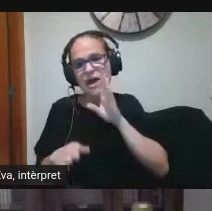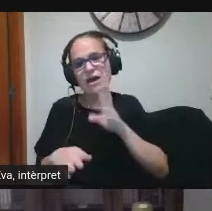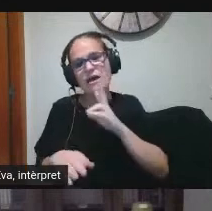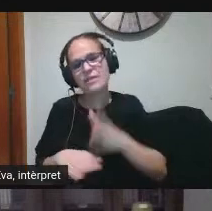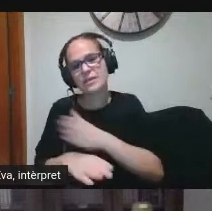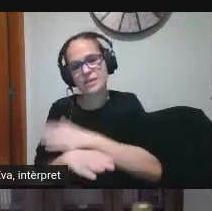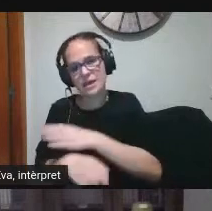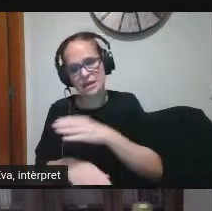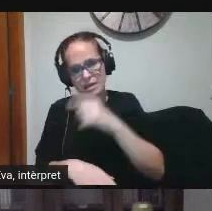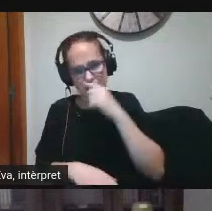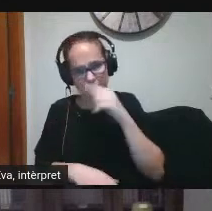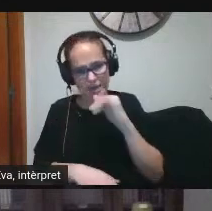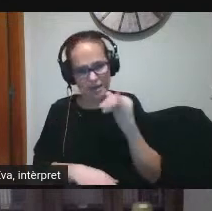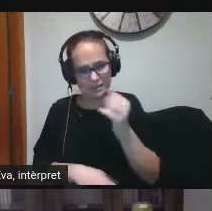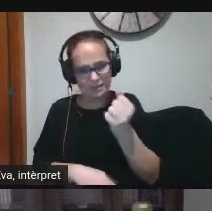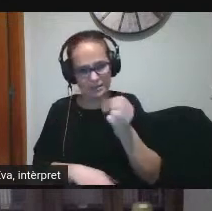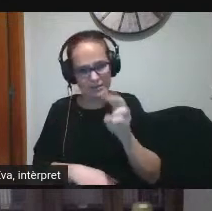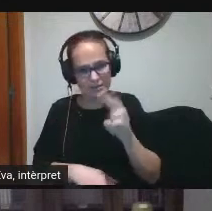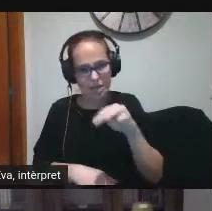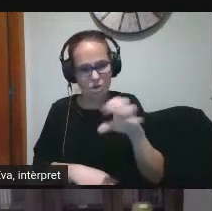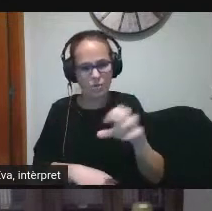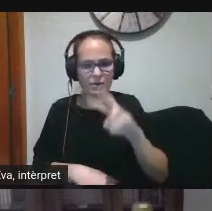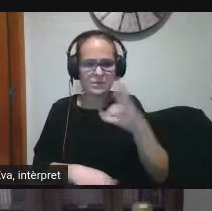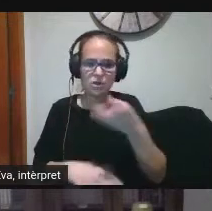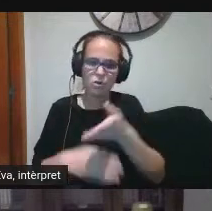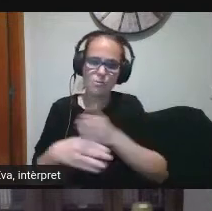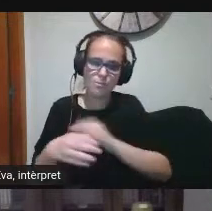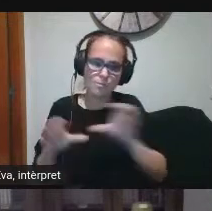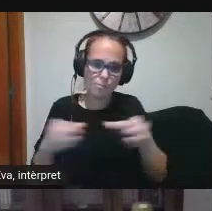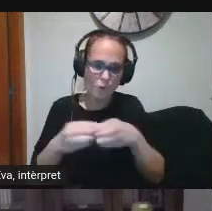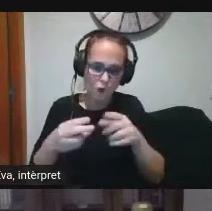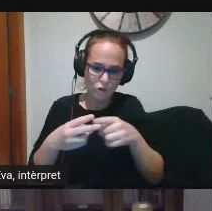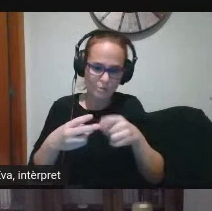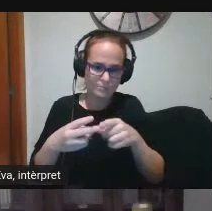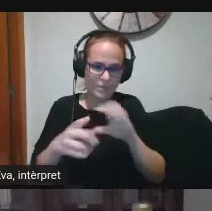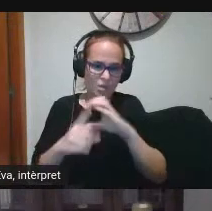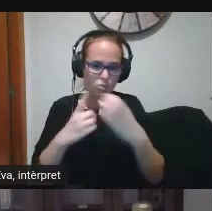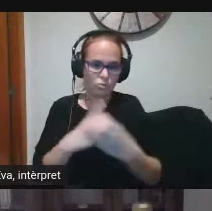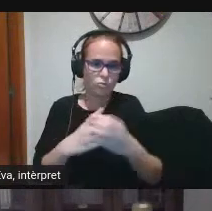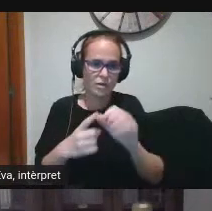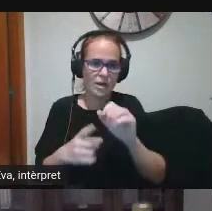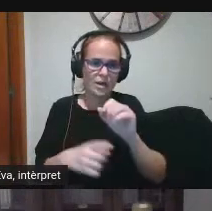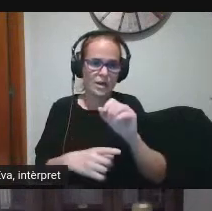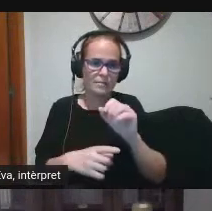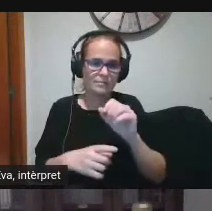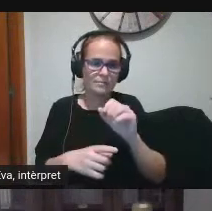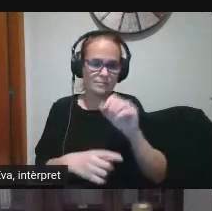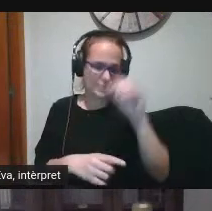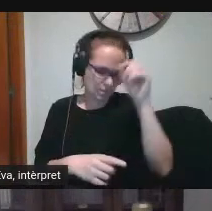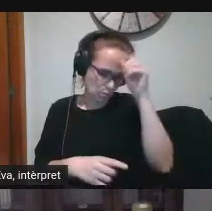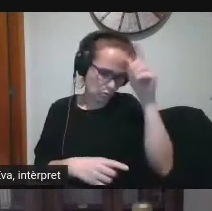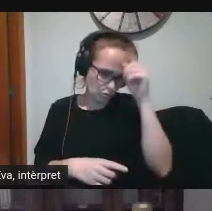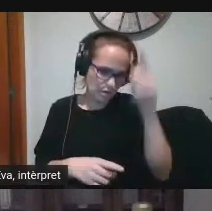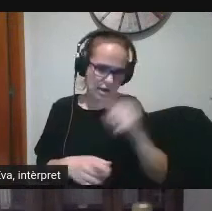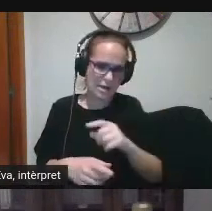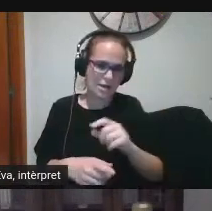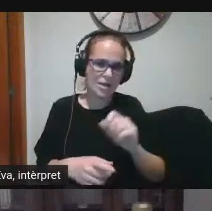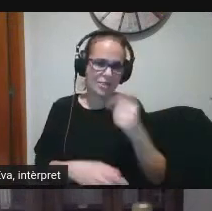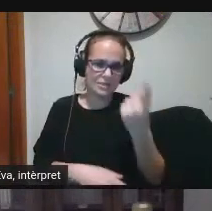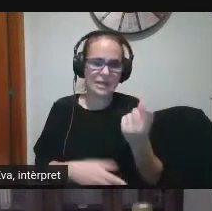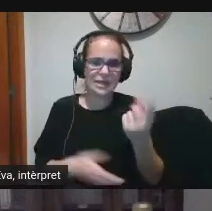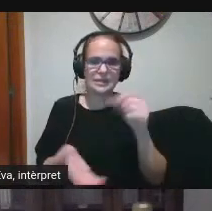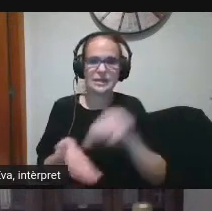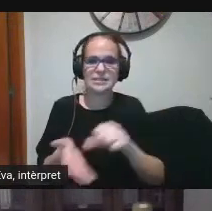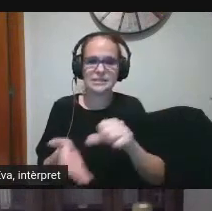doncs aquest segon bloc de tot el que és la cultura digital del centre però no suposarà un canvi de rumb